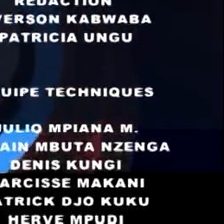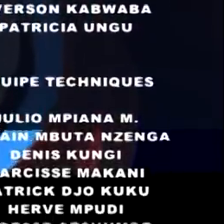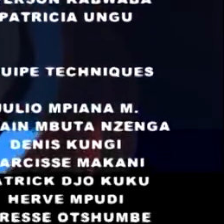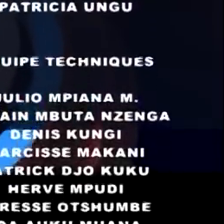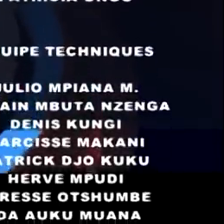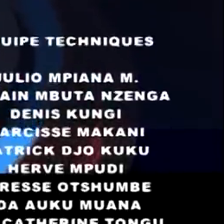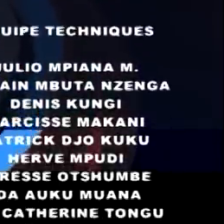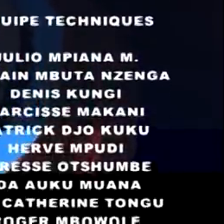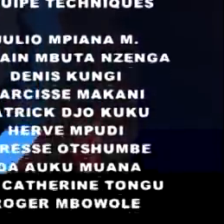ous-titrage Radio-Canada et Sous 501